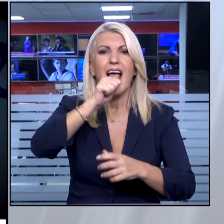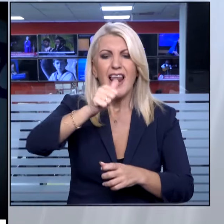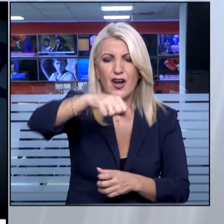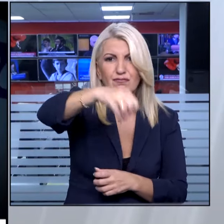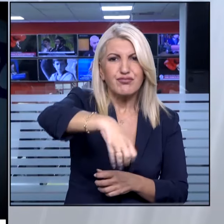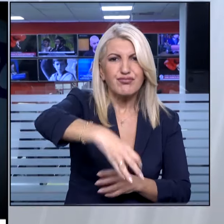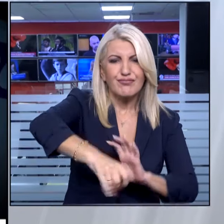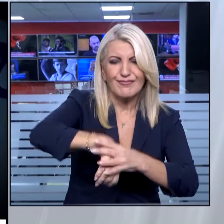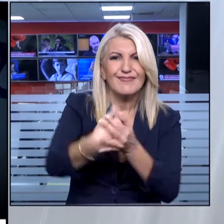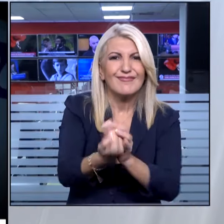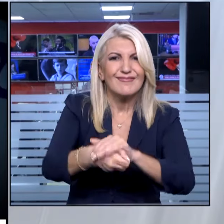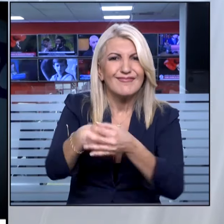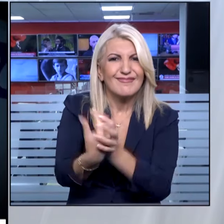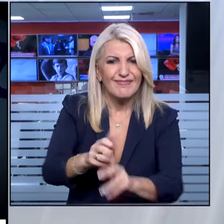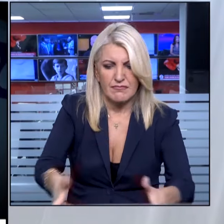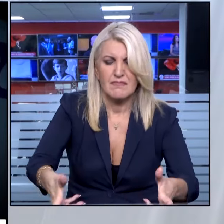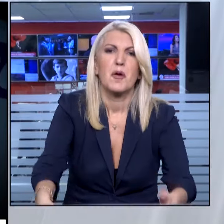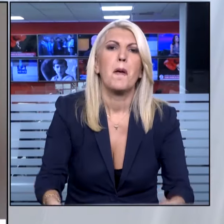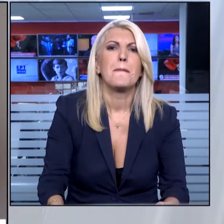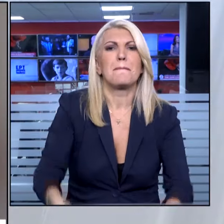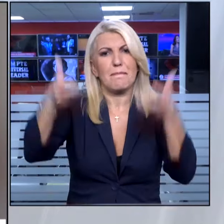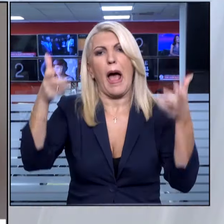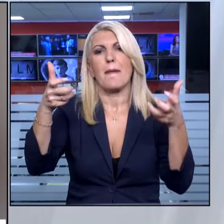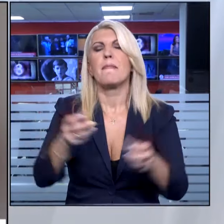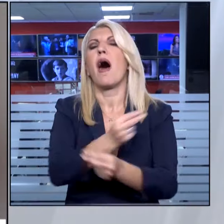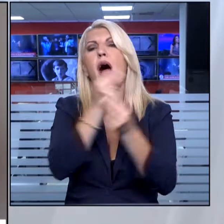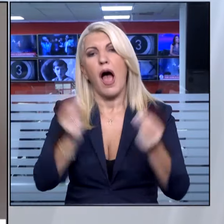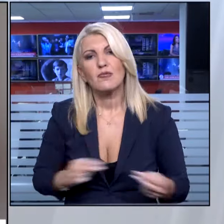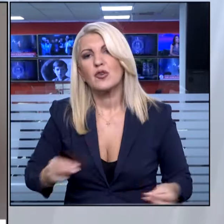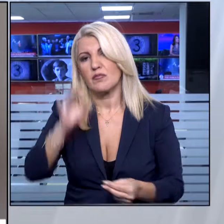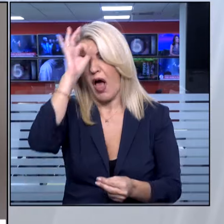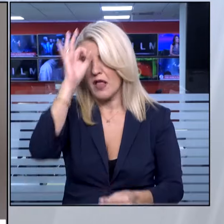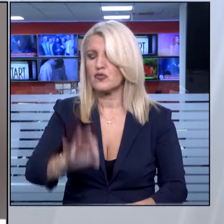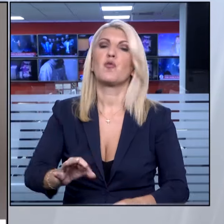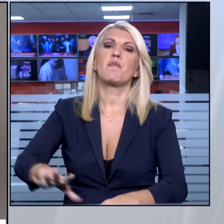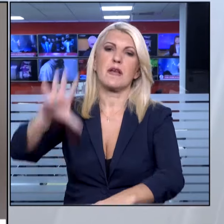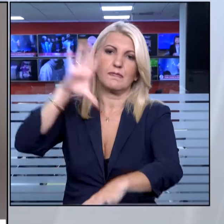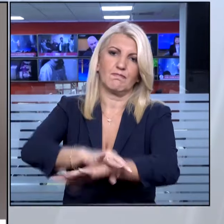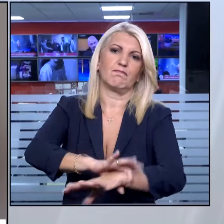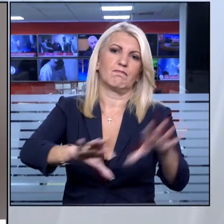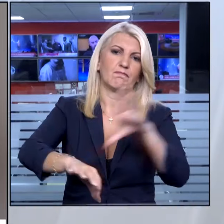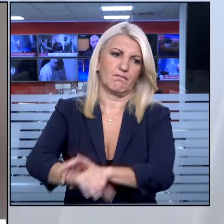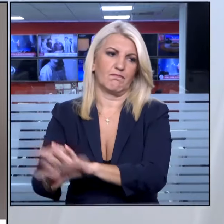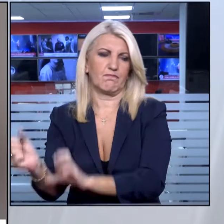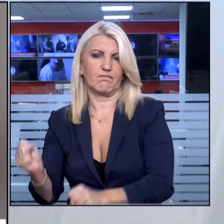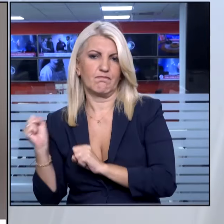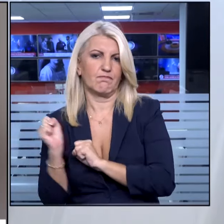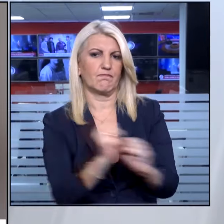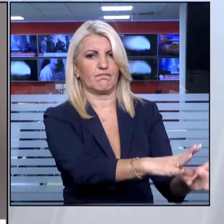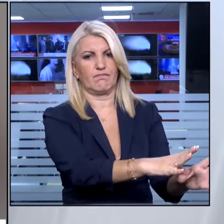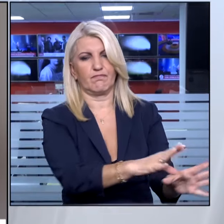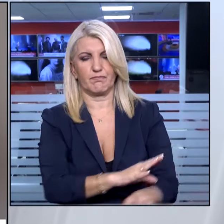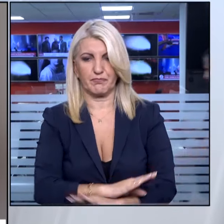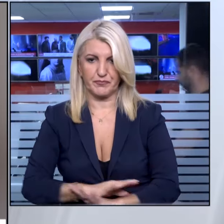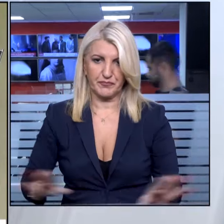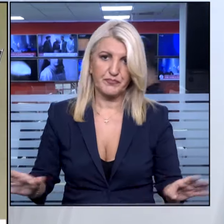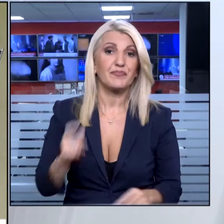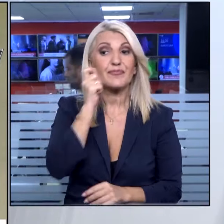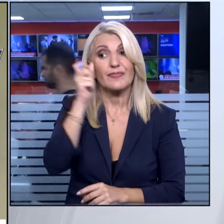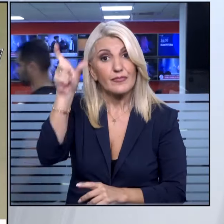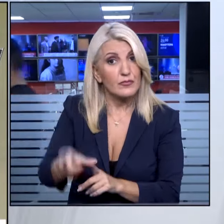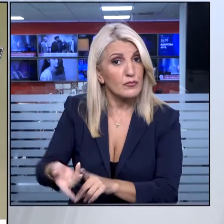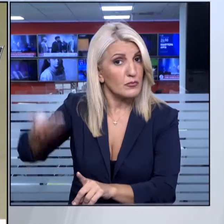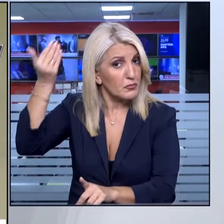παρευρισκόμενοι αστυνομικοί, να τον δεσμεύσουν. Ο 38χρονος είχε συλληφθεί στις 12 του μηνός για επεισόδιο ενδεοικογενειακής βίας.